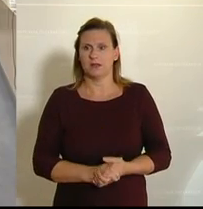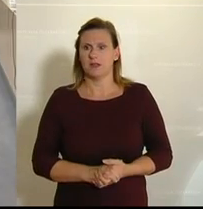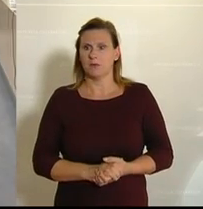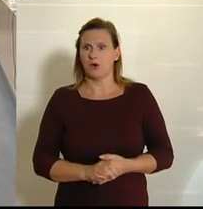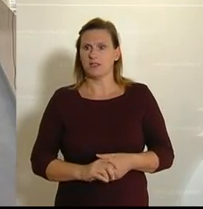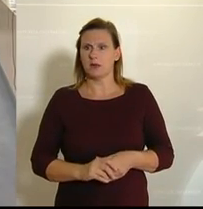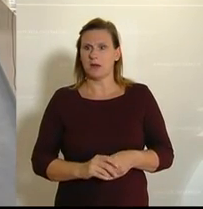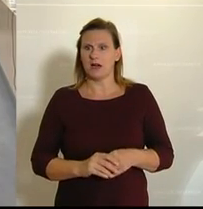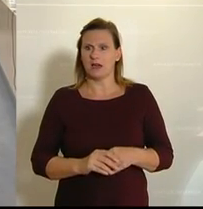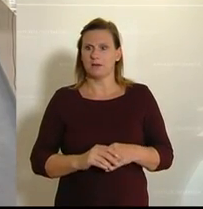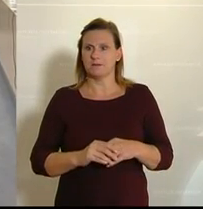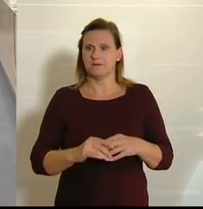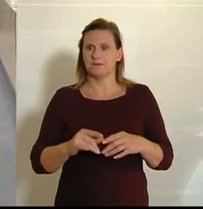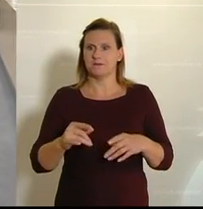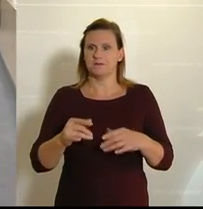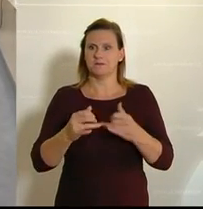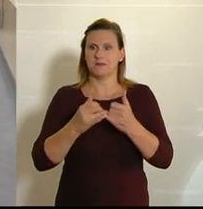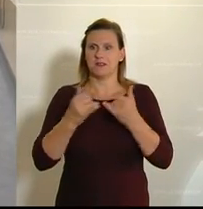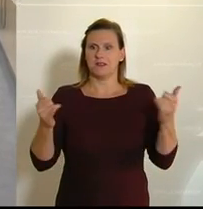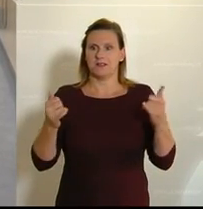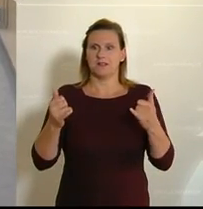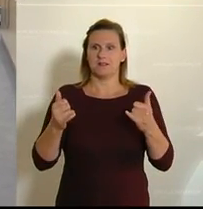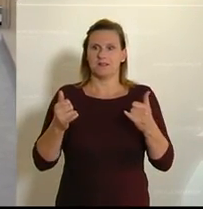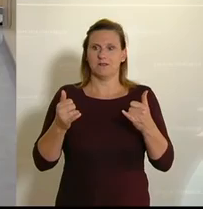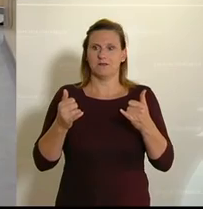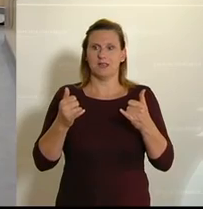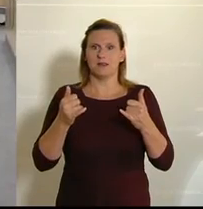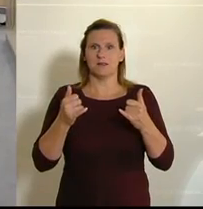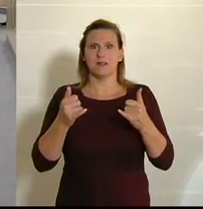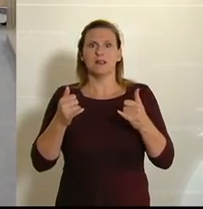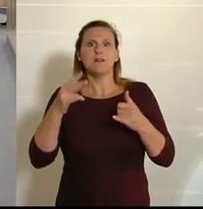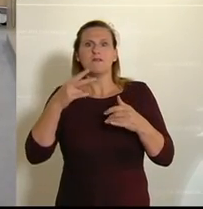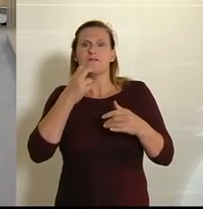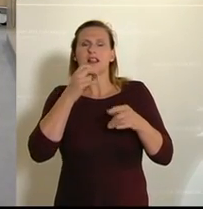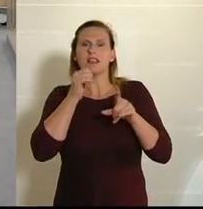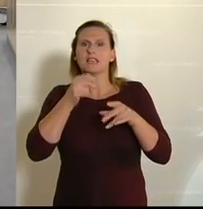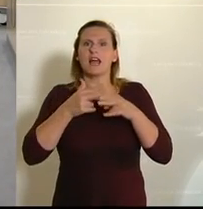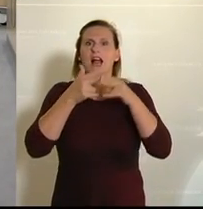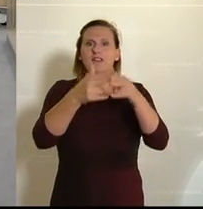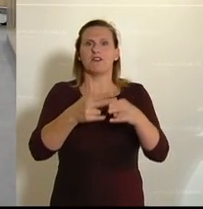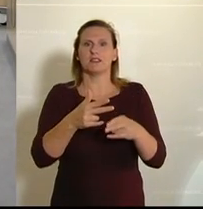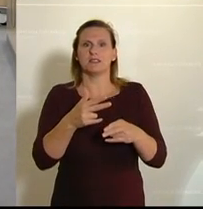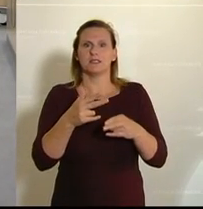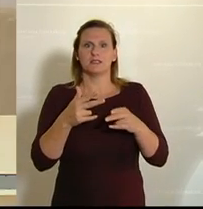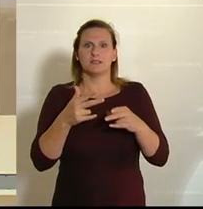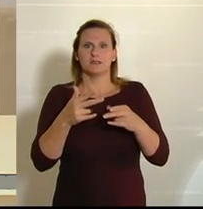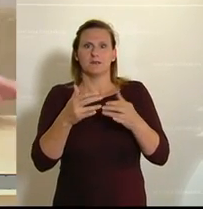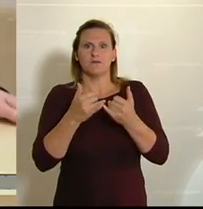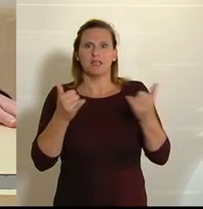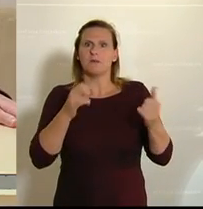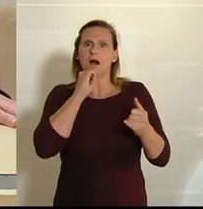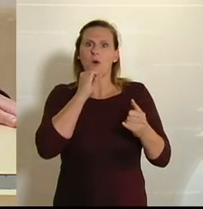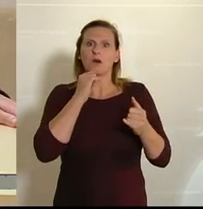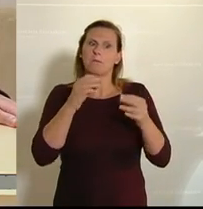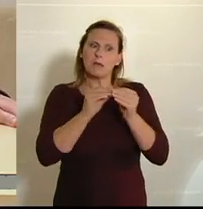Sie wollen auch somit den Bäuerinnen und Bauern nicht beim Umstieg von konventionell auf Bio